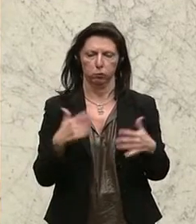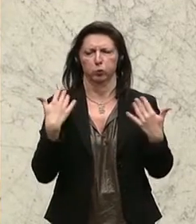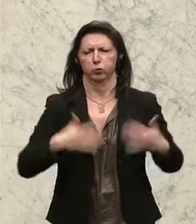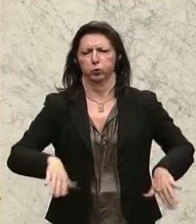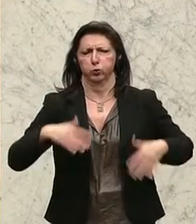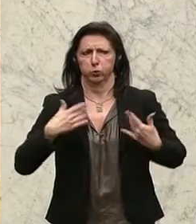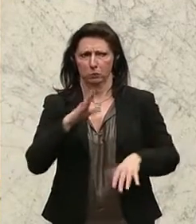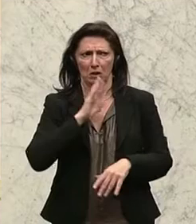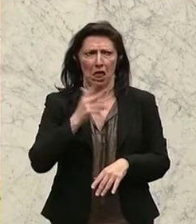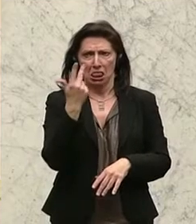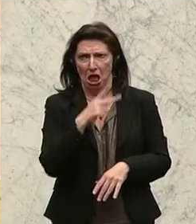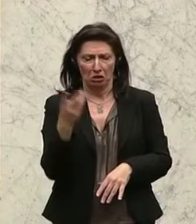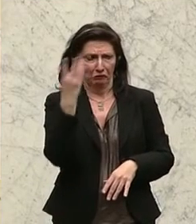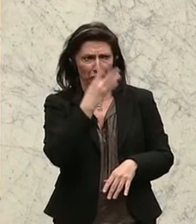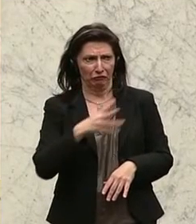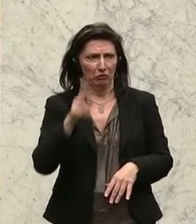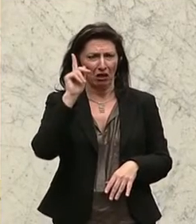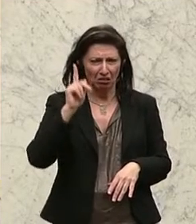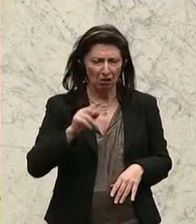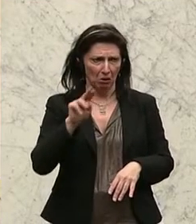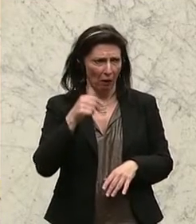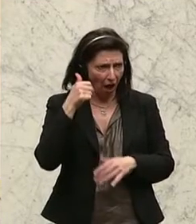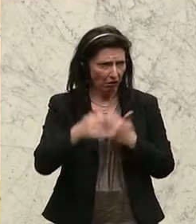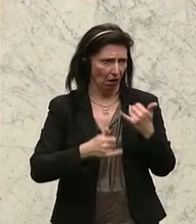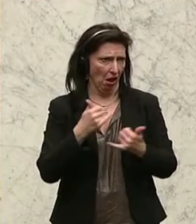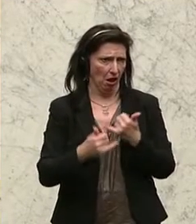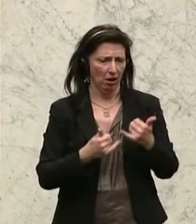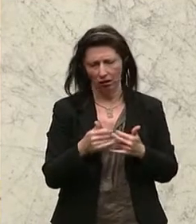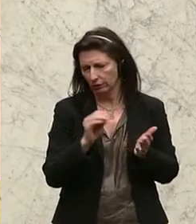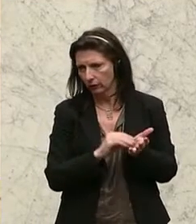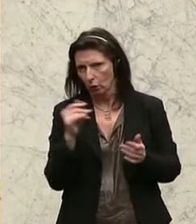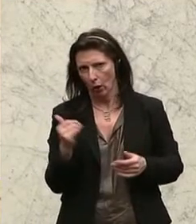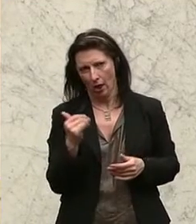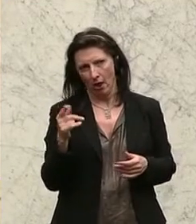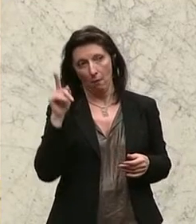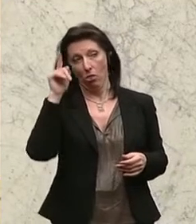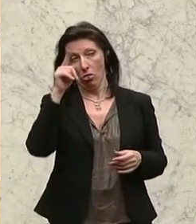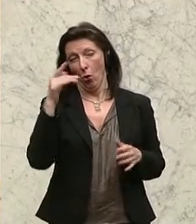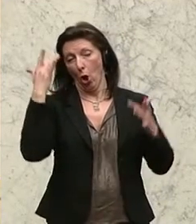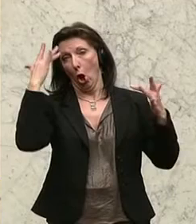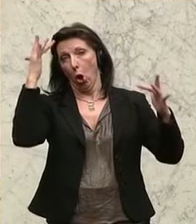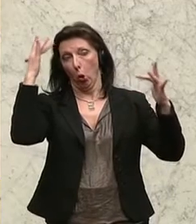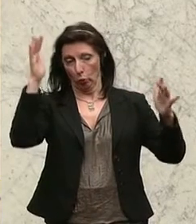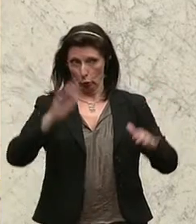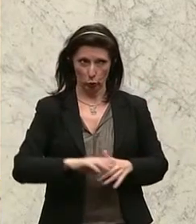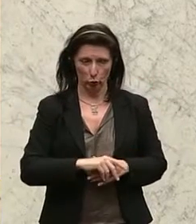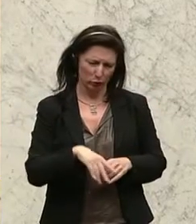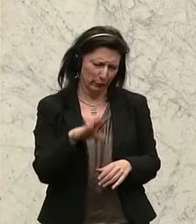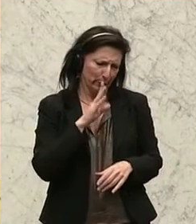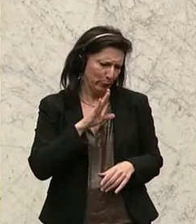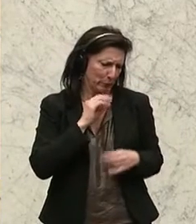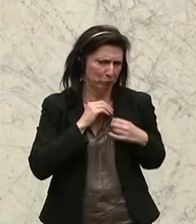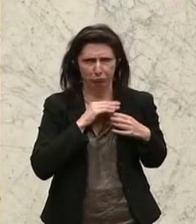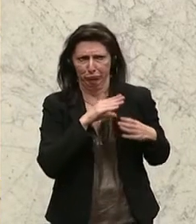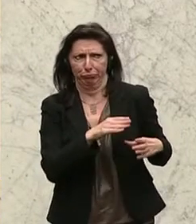die zwischen 300.000 und 400.000 Euro pro Jahr liegen. Also nach wie vor ist das ein Luxustrempel für Luxuspensionäre.